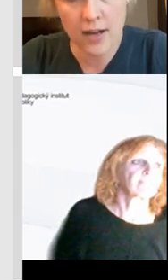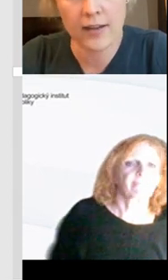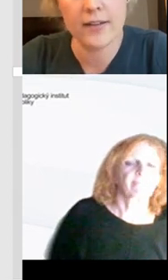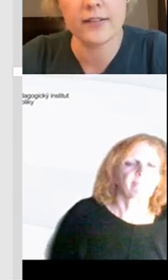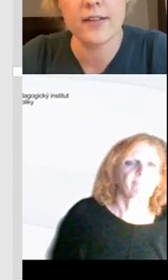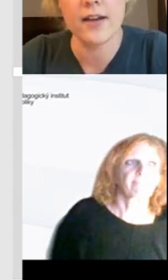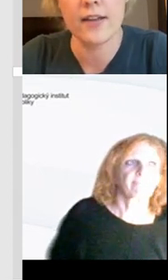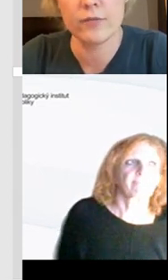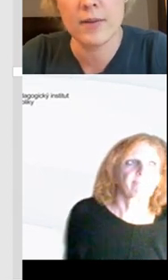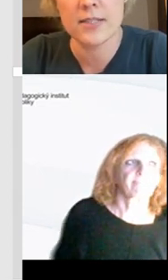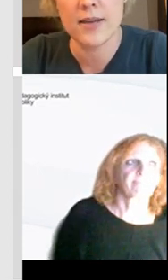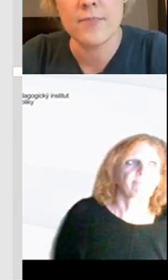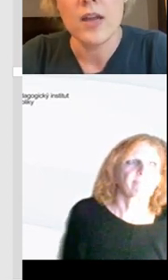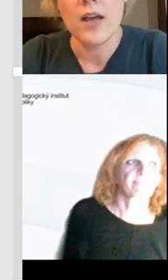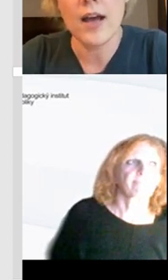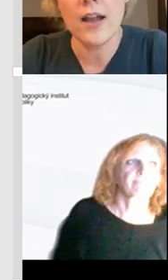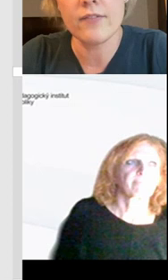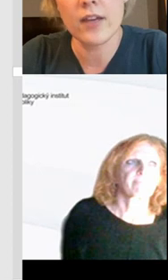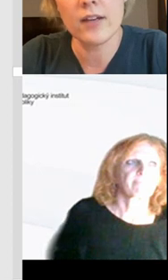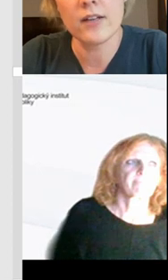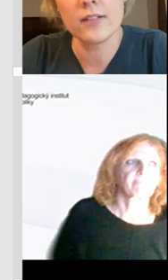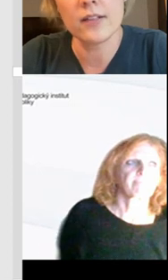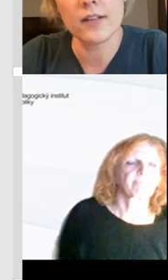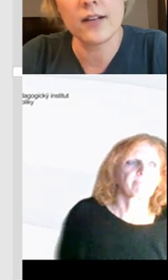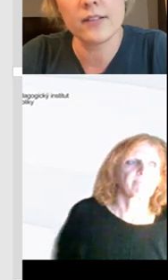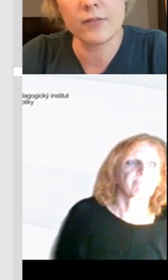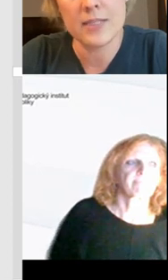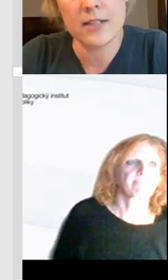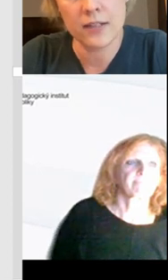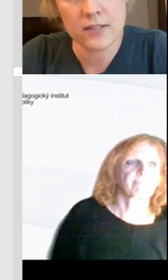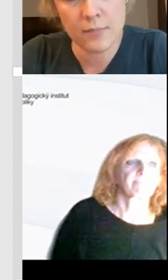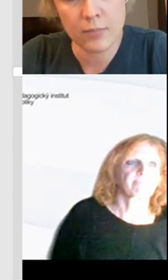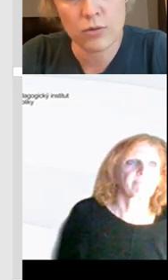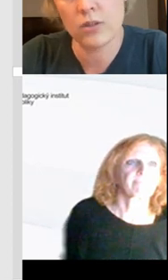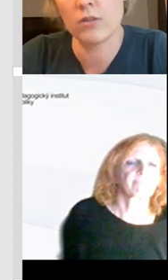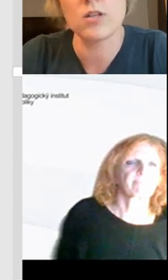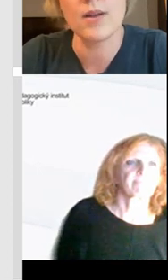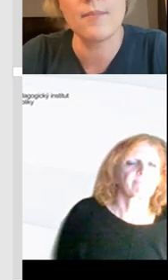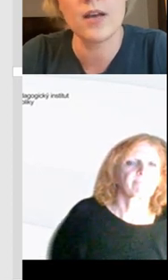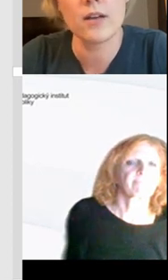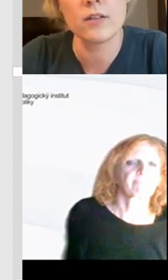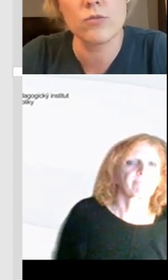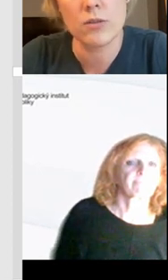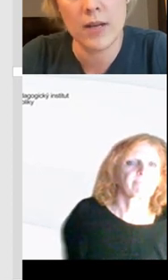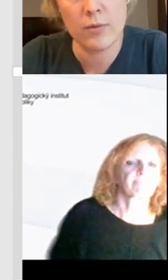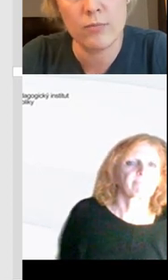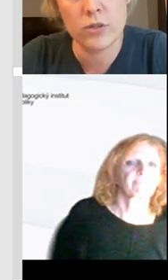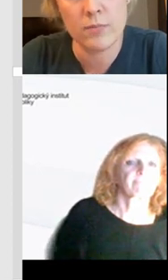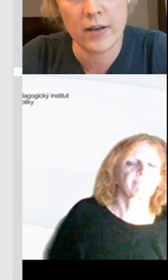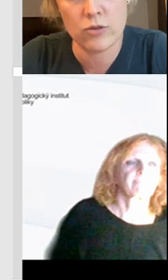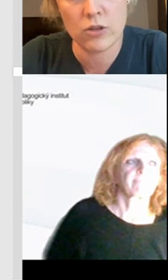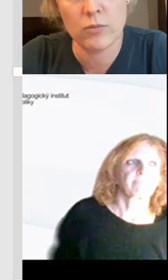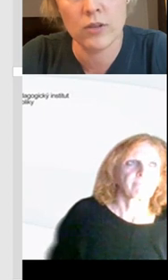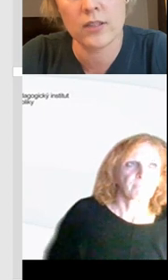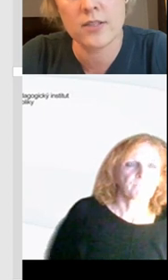vyhledat si nějaké data, nějaké informace a hlavně ty data a ty informace kriticky posoudit. To znamená, my je učíme